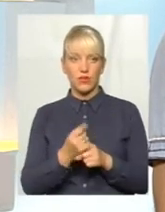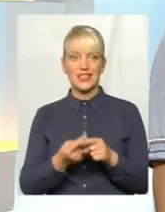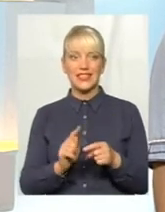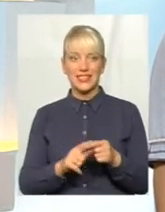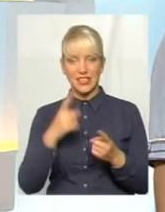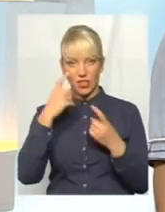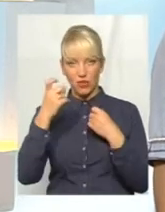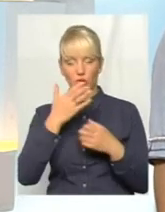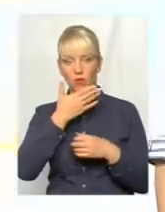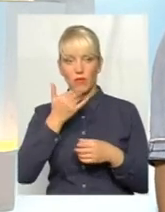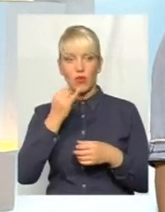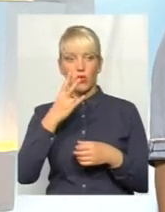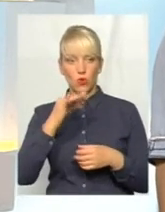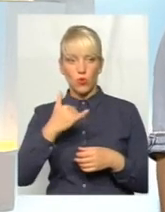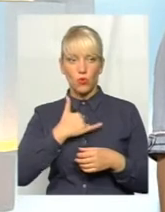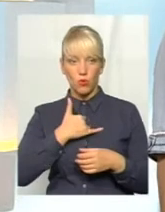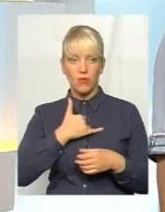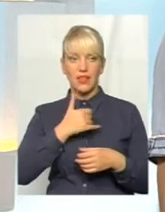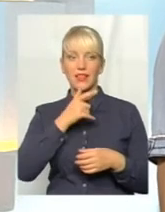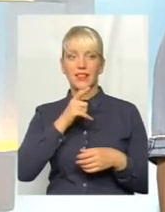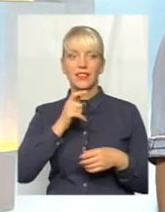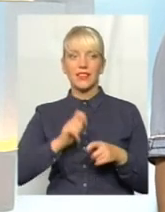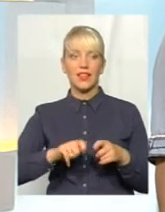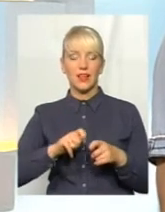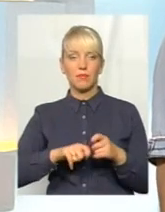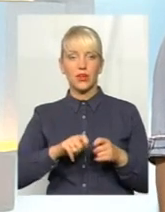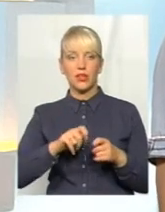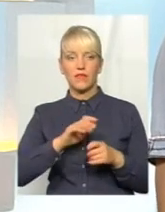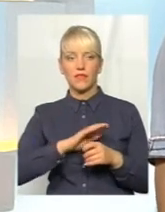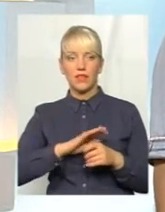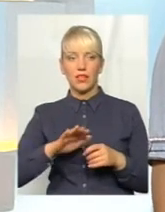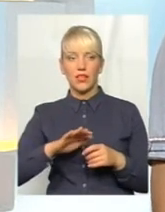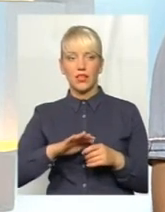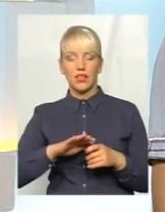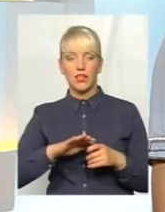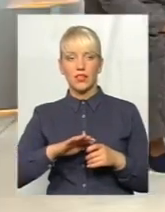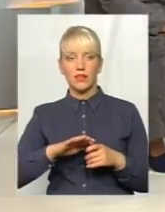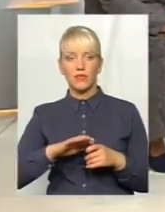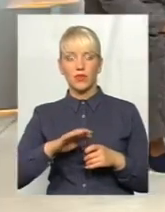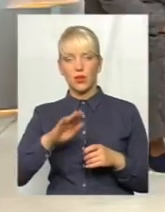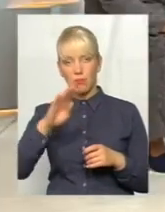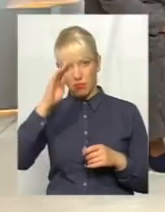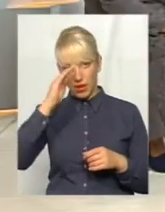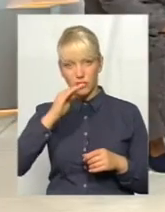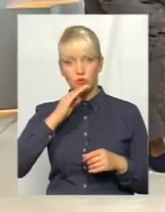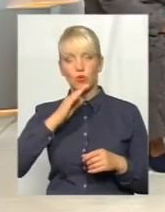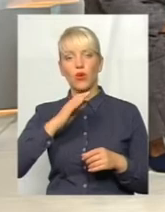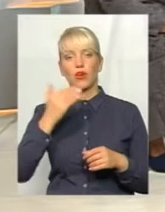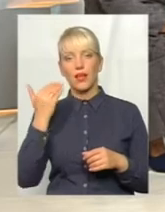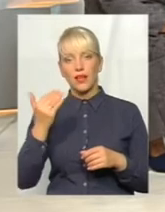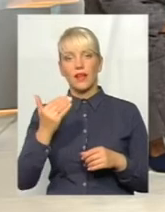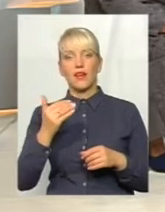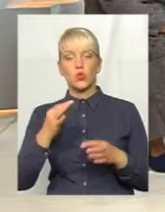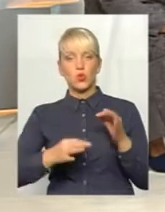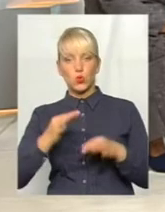Цих інформацій немає, але в мене неперевірена інформація, що в Генеральній прокуратурі. Можливо, я помиляюсь, але то, що він працював тривалий час в обласній прокуратурі, то